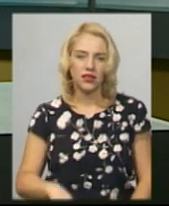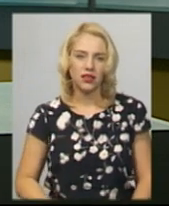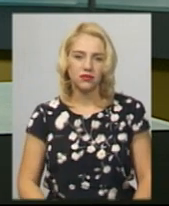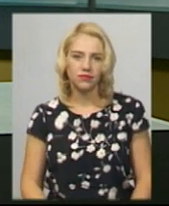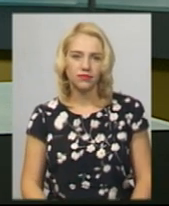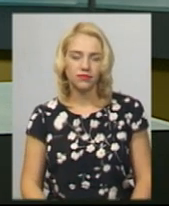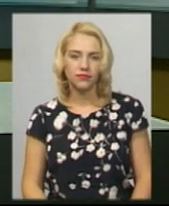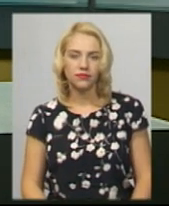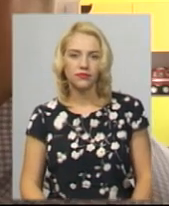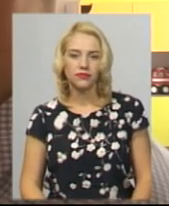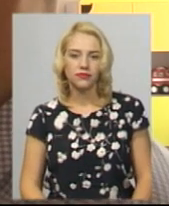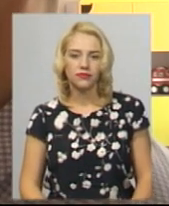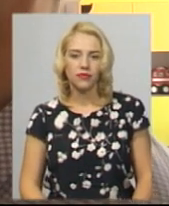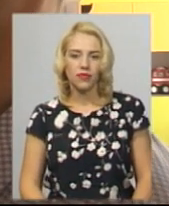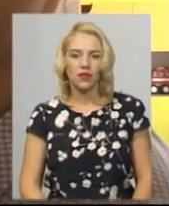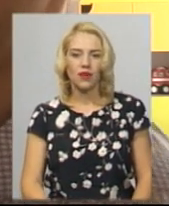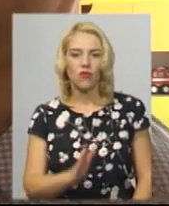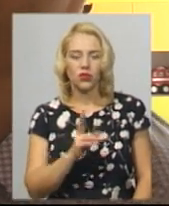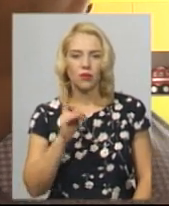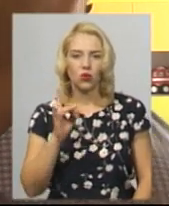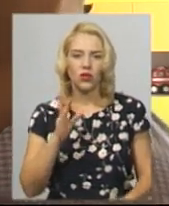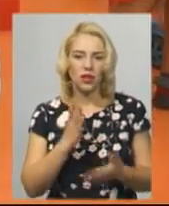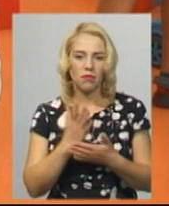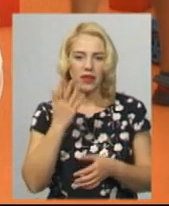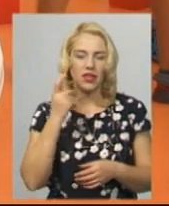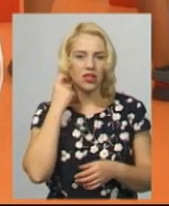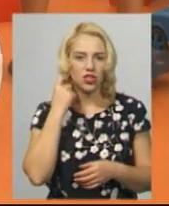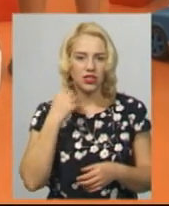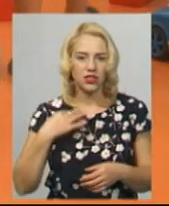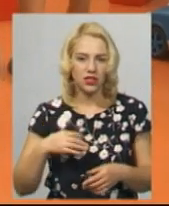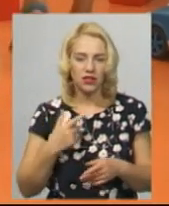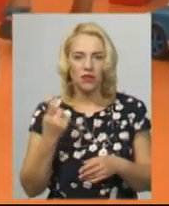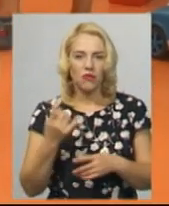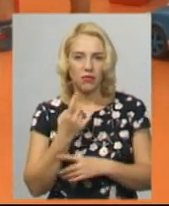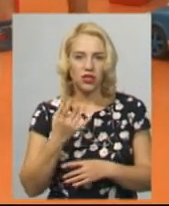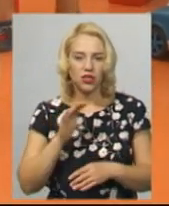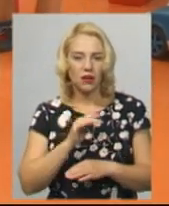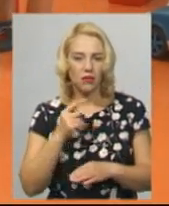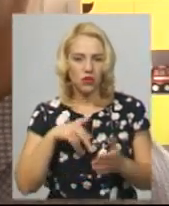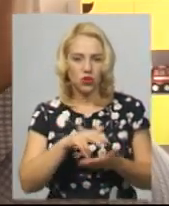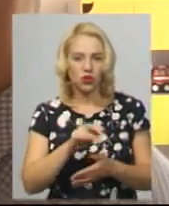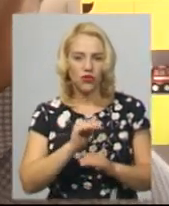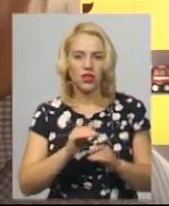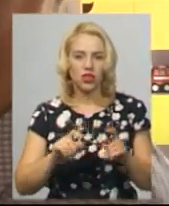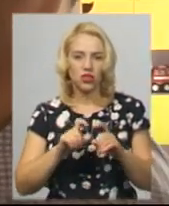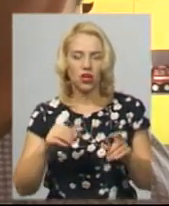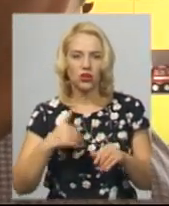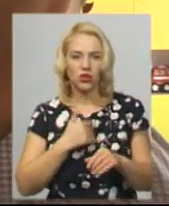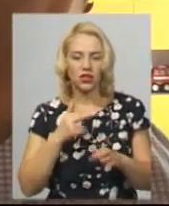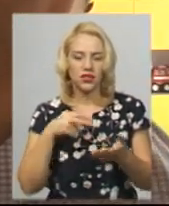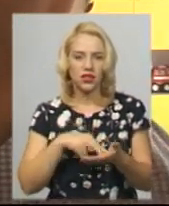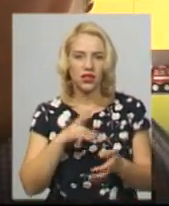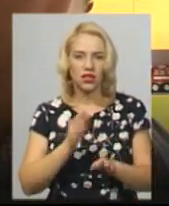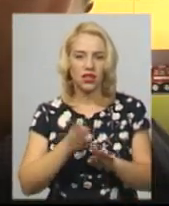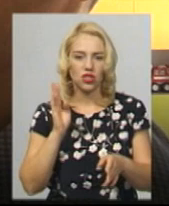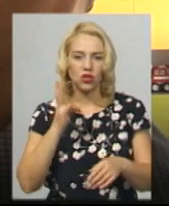Збродової. У Володимира короля 5-річний син. Сьогодні він вперше пішов до дитячого садочку. Хотіли стати на чергу, але